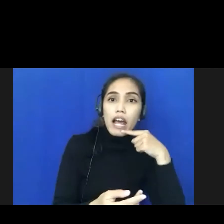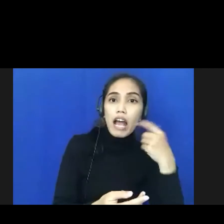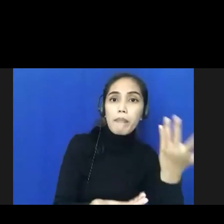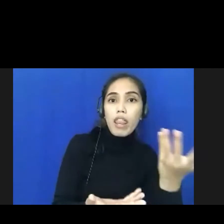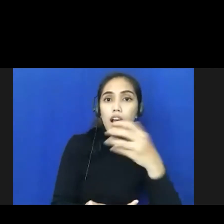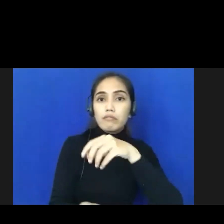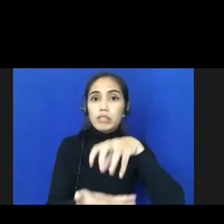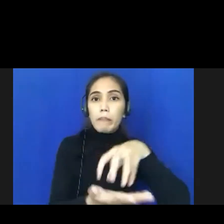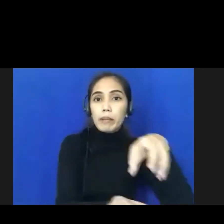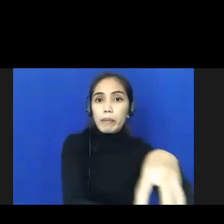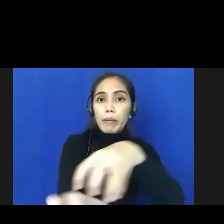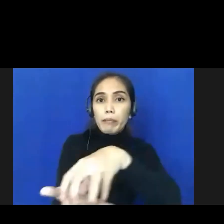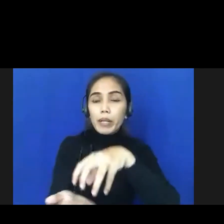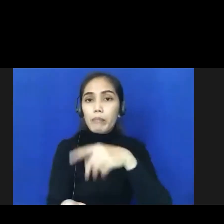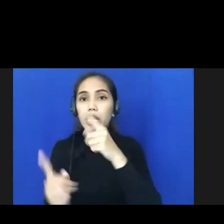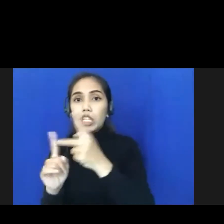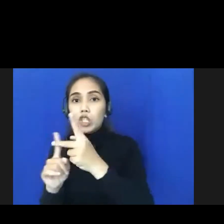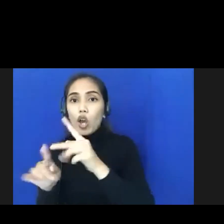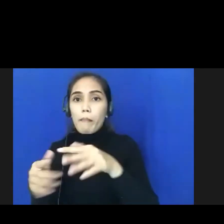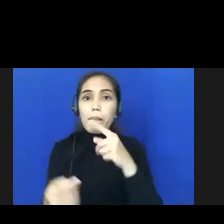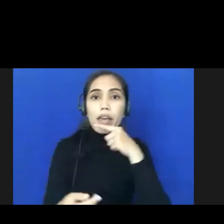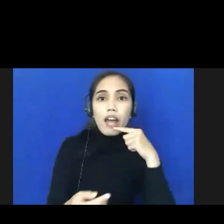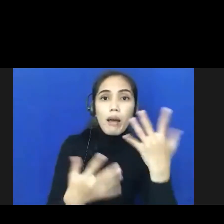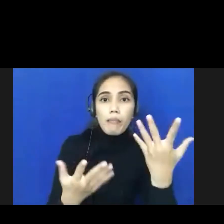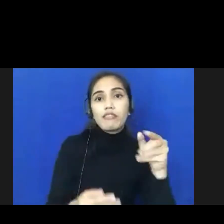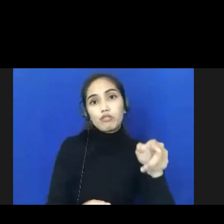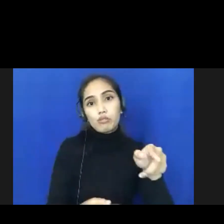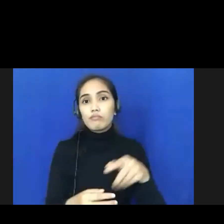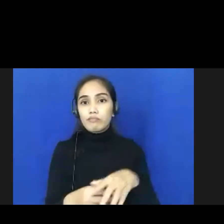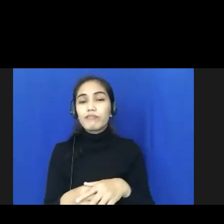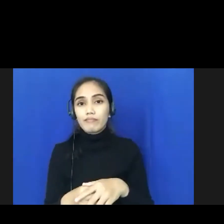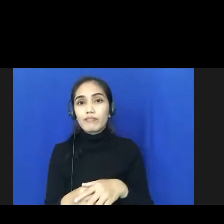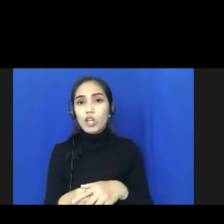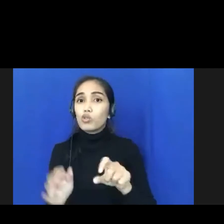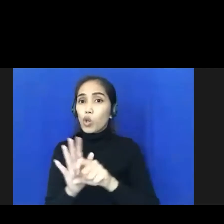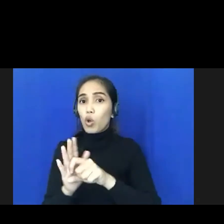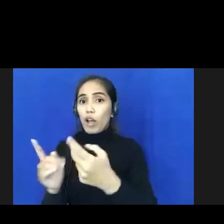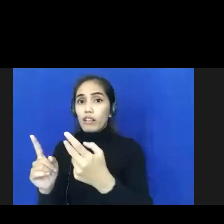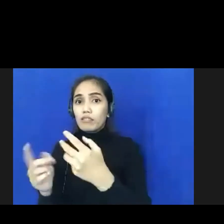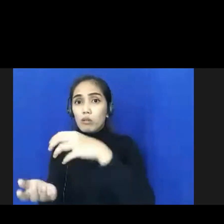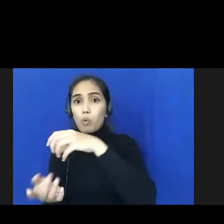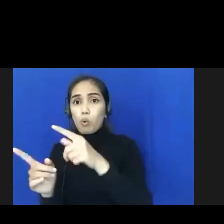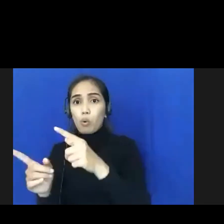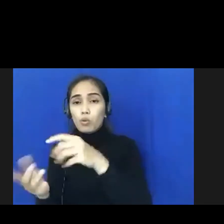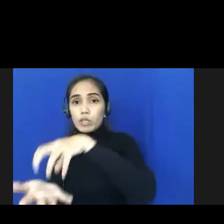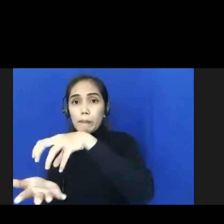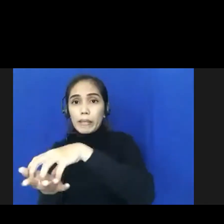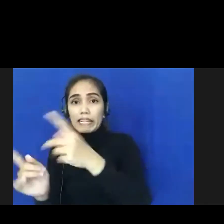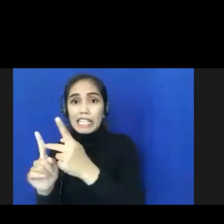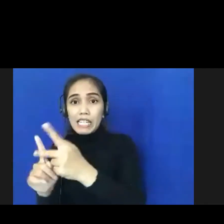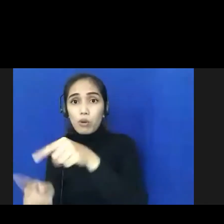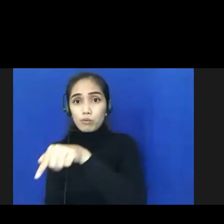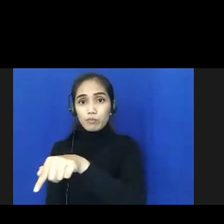tentunya itu punya kasus tetapi mungkin desa-desa yang zona hijau atau zona yang belum terlalu